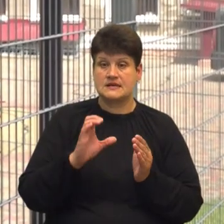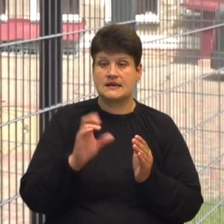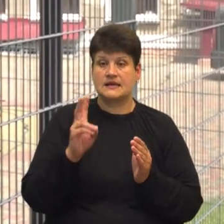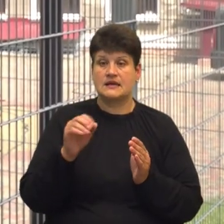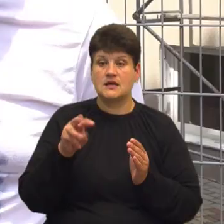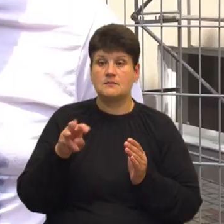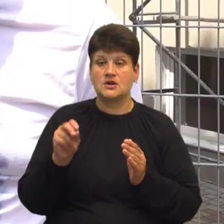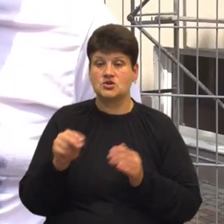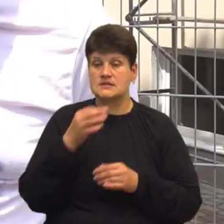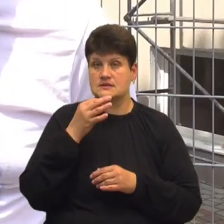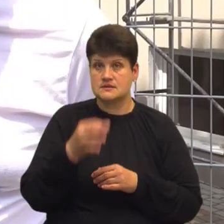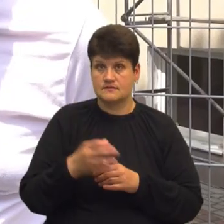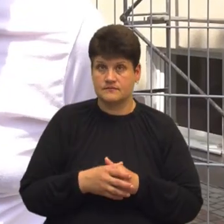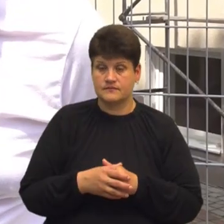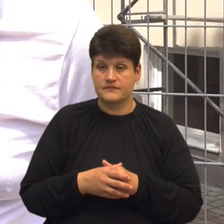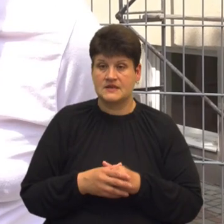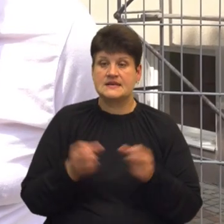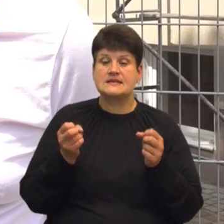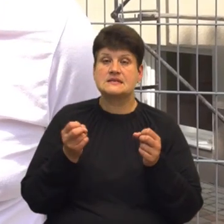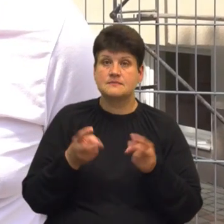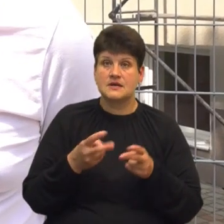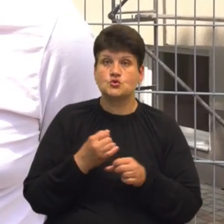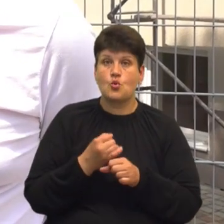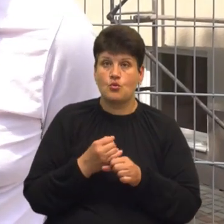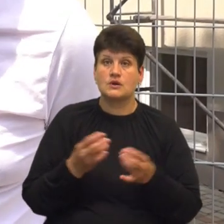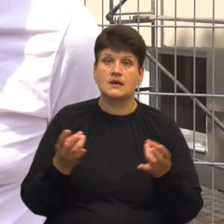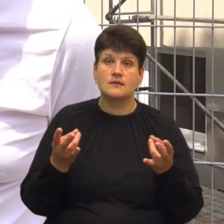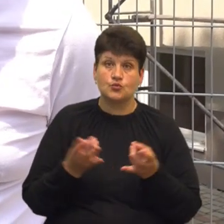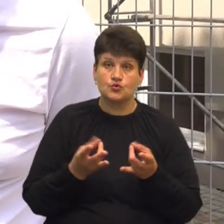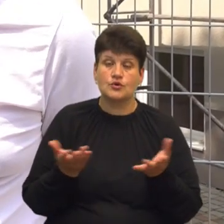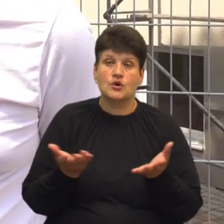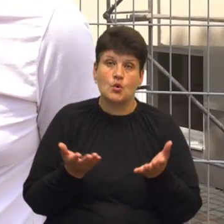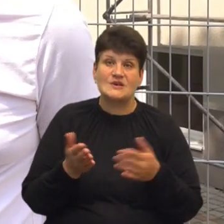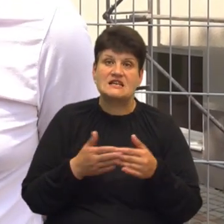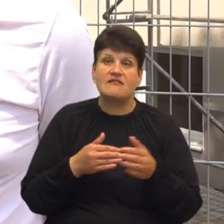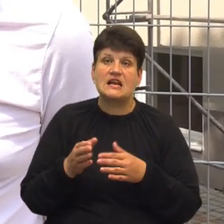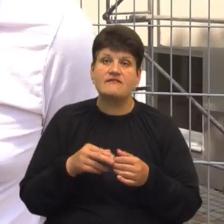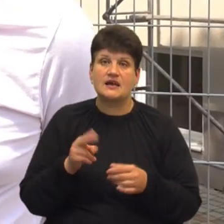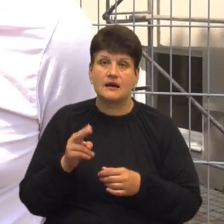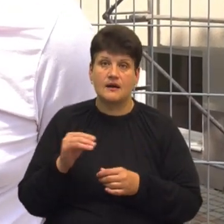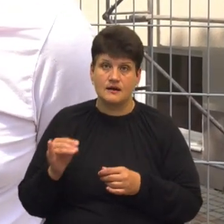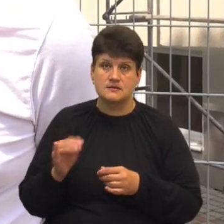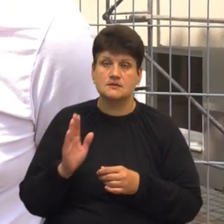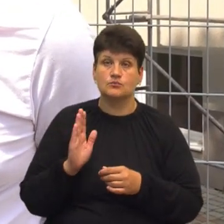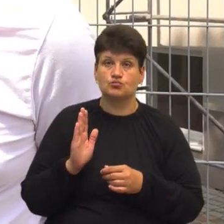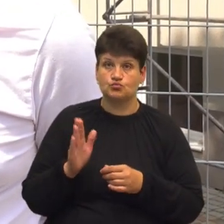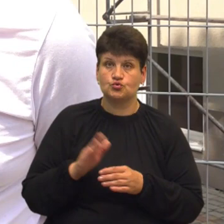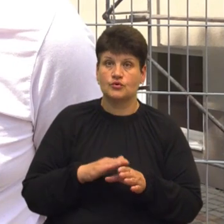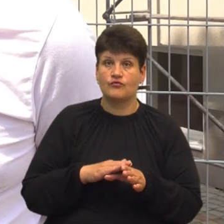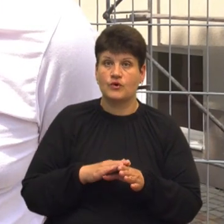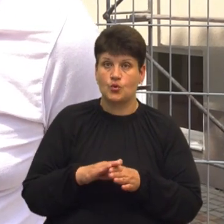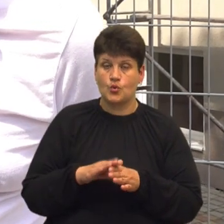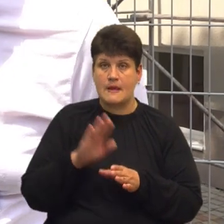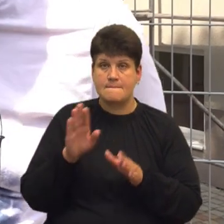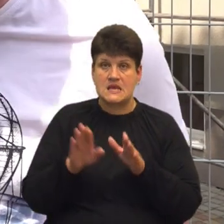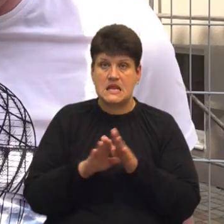розповів. Спецроботи, які потребують якоїсь кваліфікації, то будуть виконувати підрядні